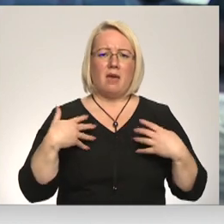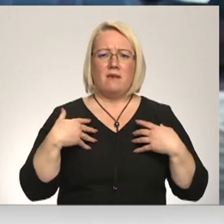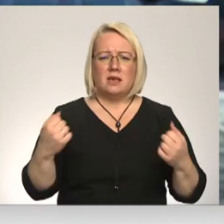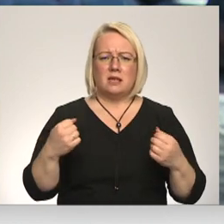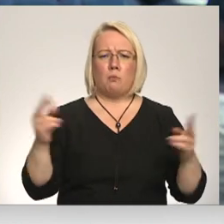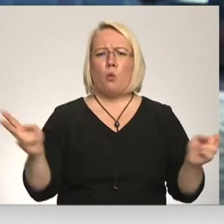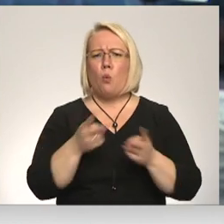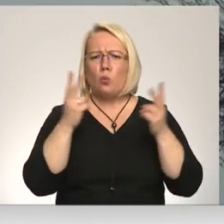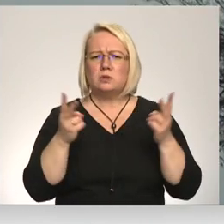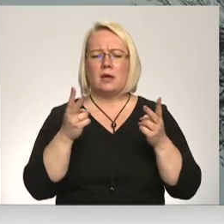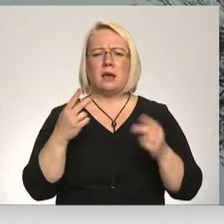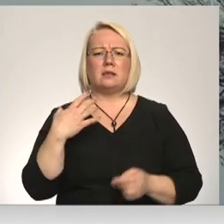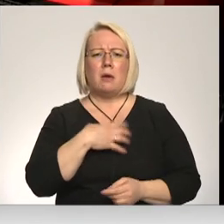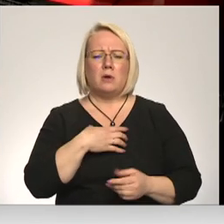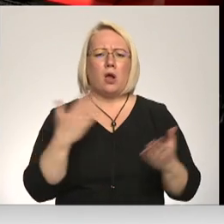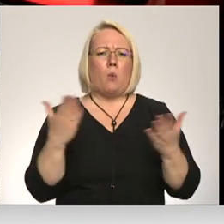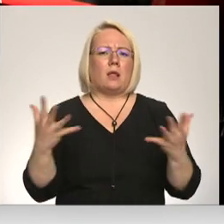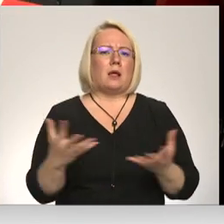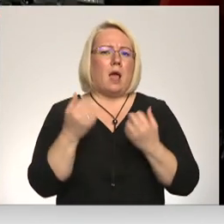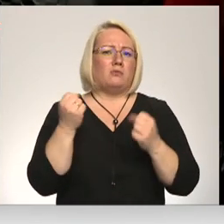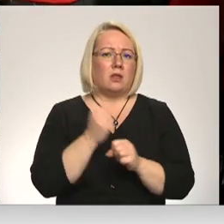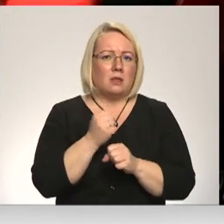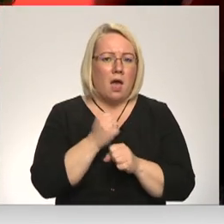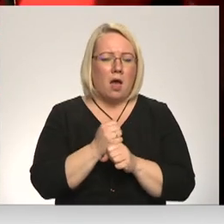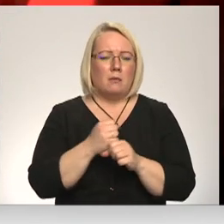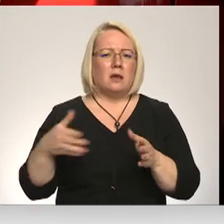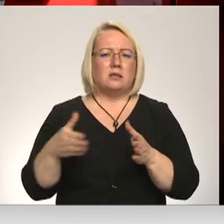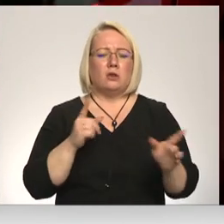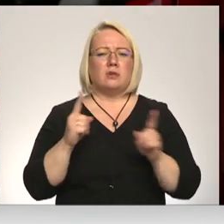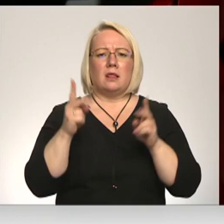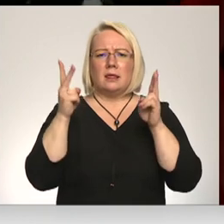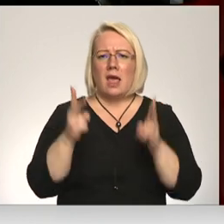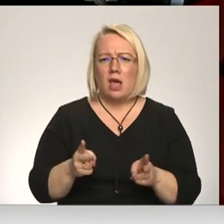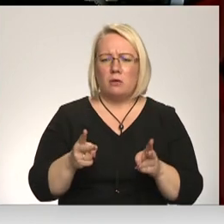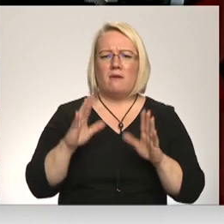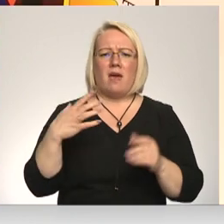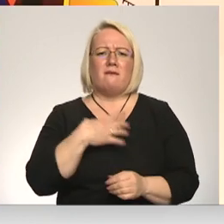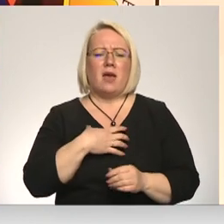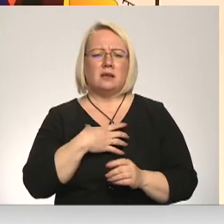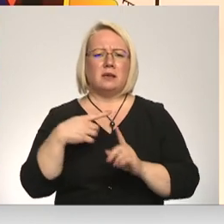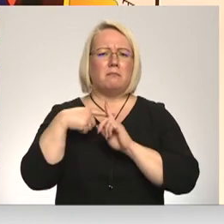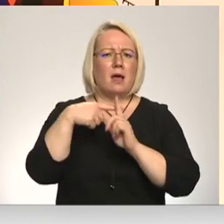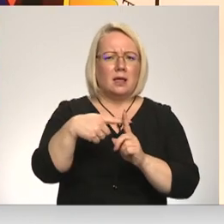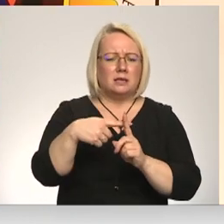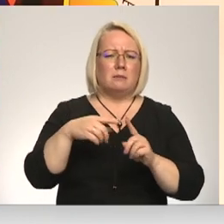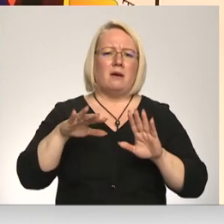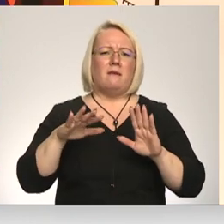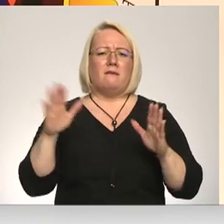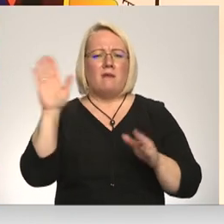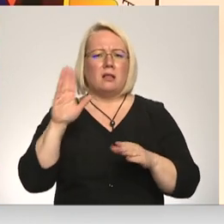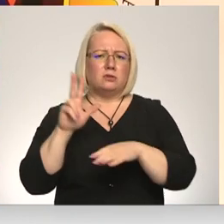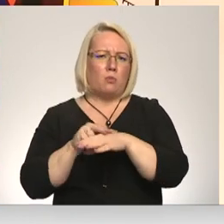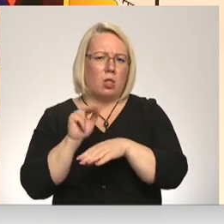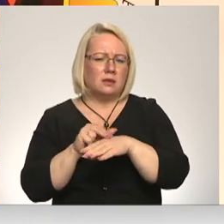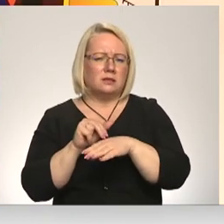tad ugunsgrēki, nepieciešam kaut kādu glābšanas darbi, ceļa satiks negadījums vai tas ir vajadzīgi jums neatlaikamās medicīnas palīdzības dienestas valsts